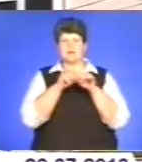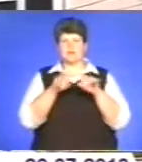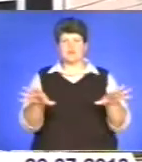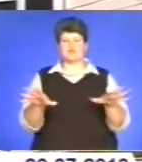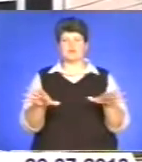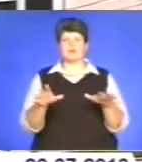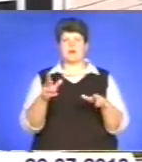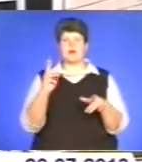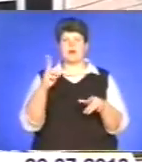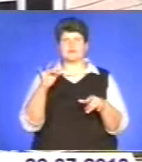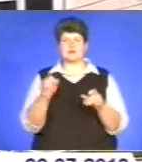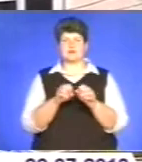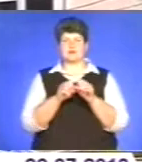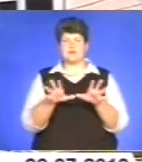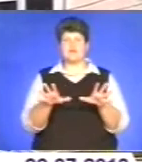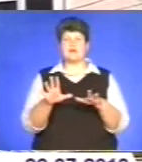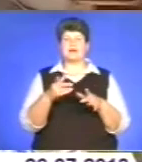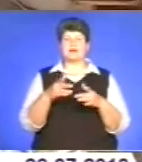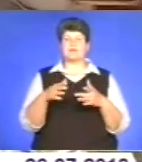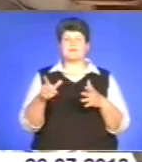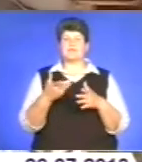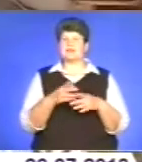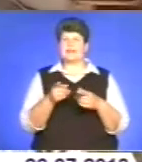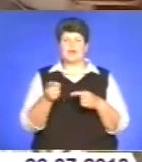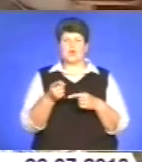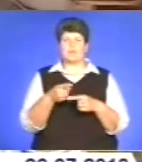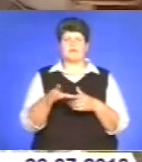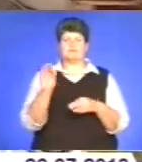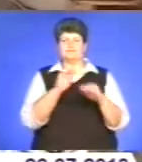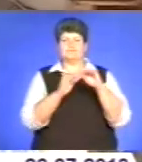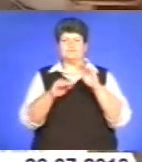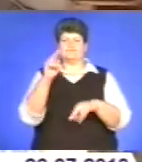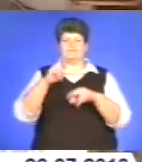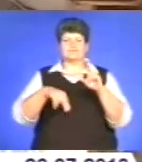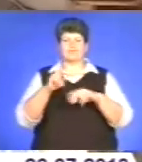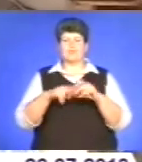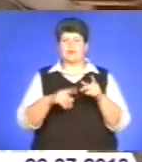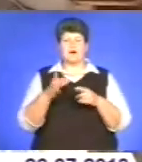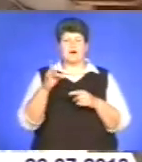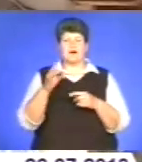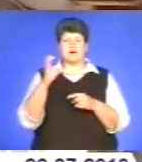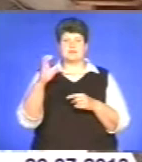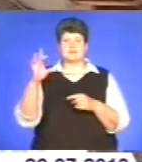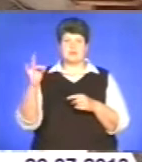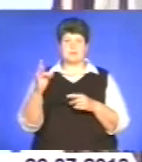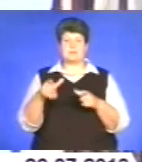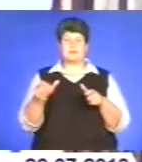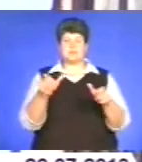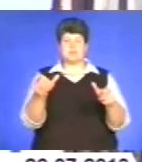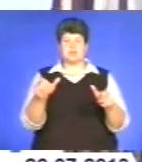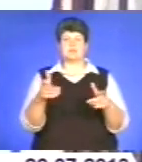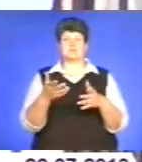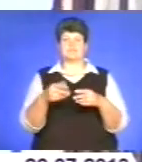прорвала, люди панікують. Тернопіль латаний-перелатаний, радянська мережа дає збій. А модернізувати сучасними